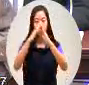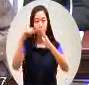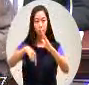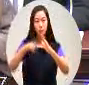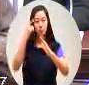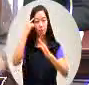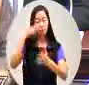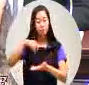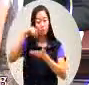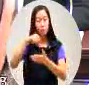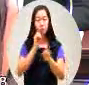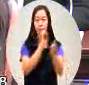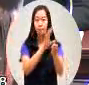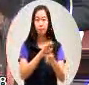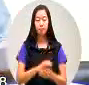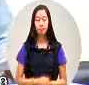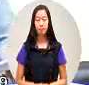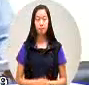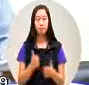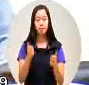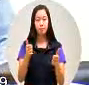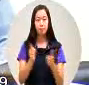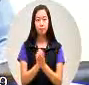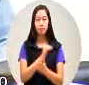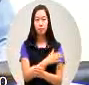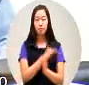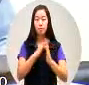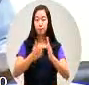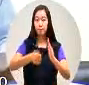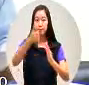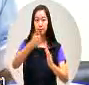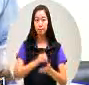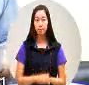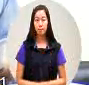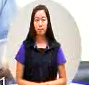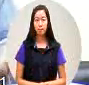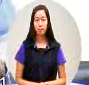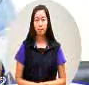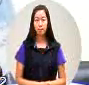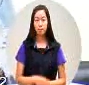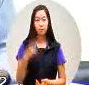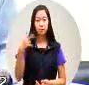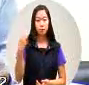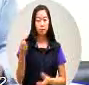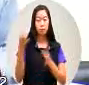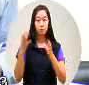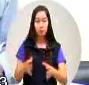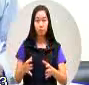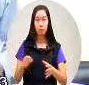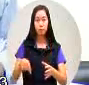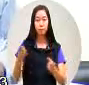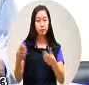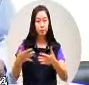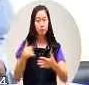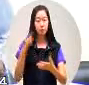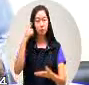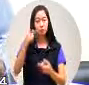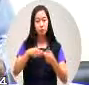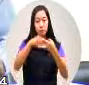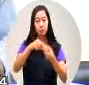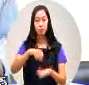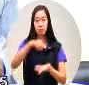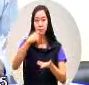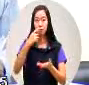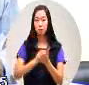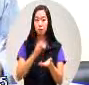意见谢谢好谢谢陈市长那么从今的部分第一个就是我们